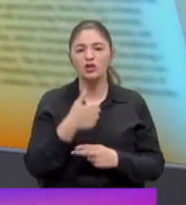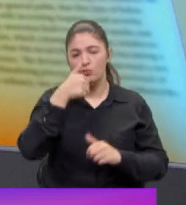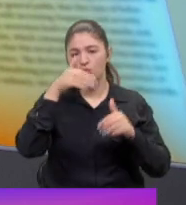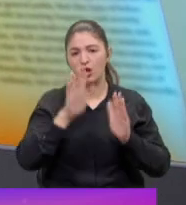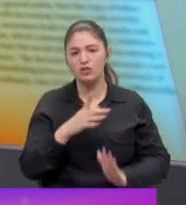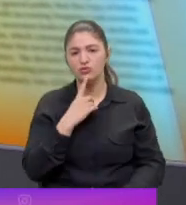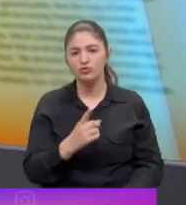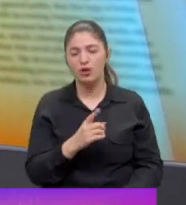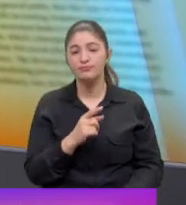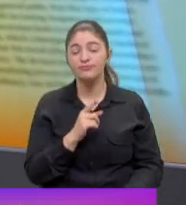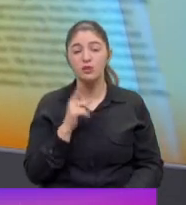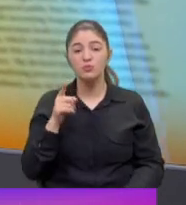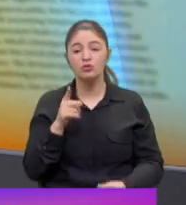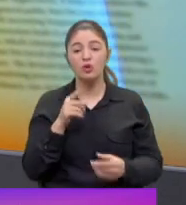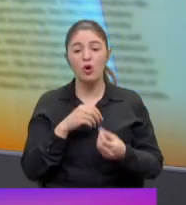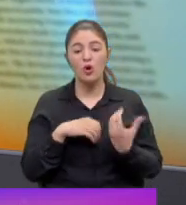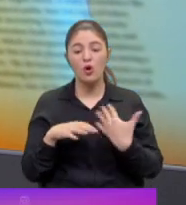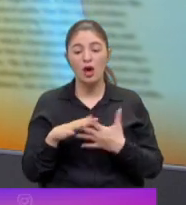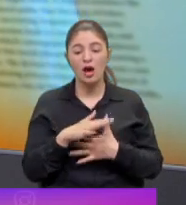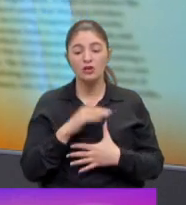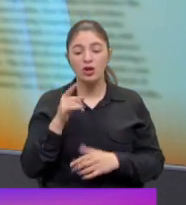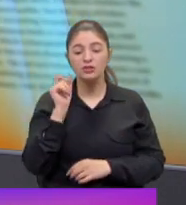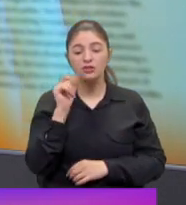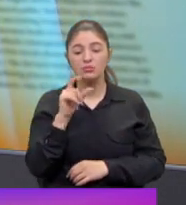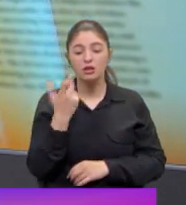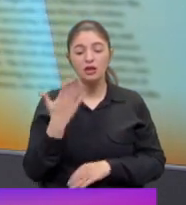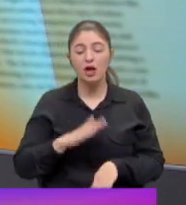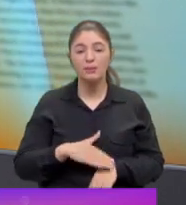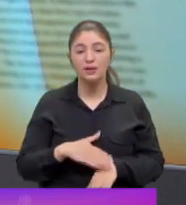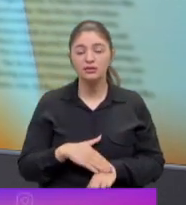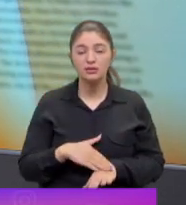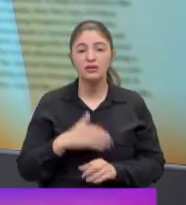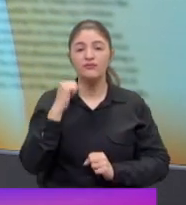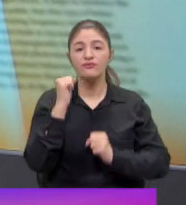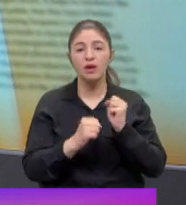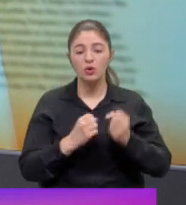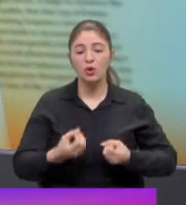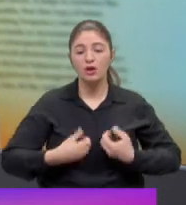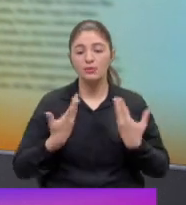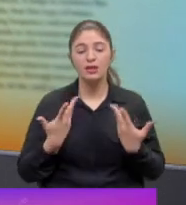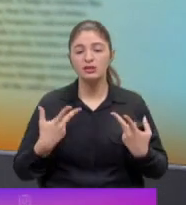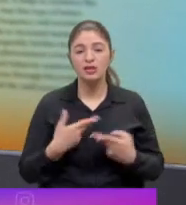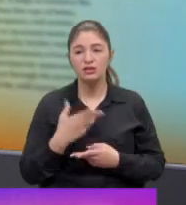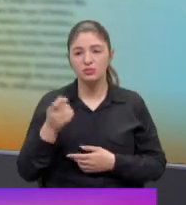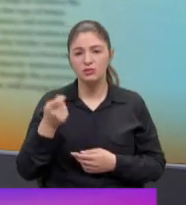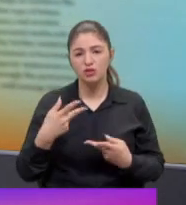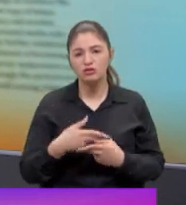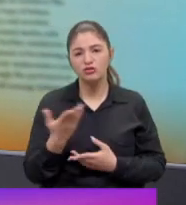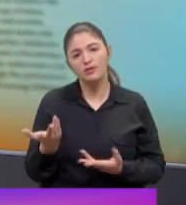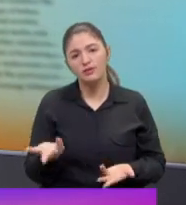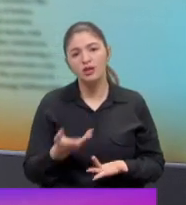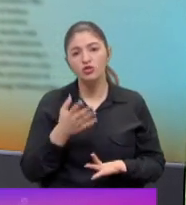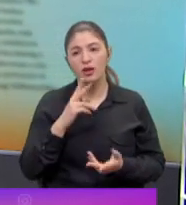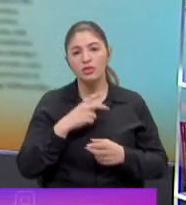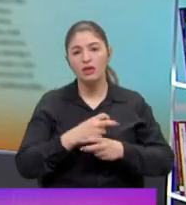doğalgazı diyor. Bu durumda o siparişleri ne yaparsınız? Fabrikada üretimi nasıl kesersiniz? Mecbur keseceksiniz de.